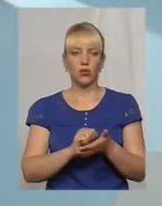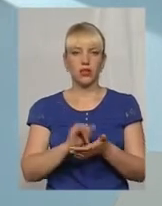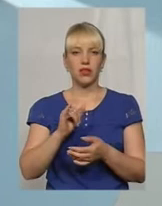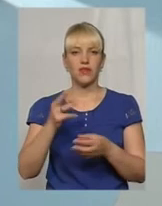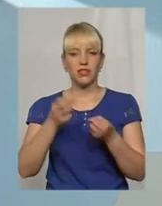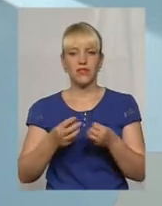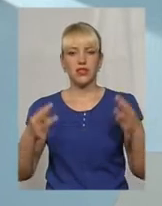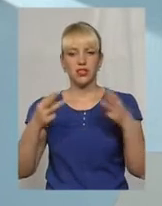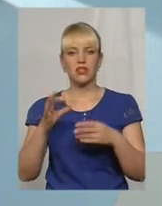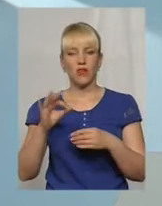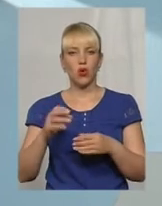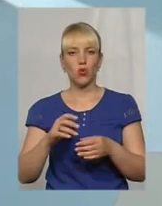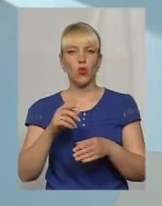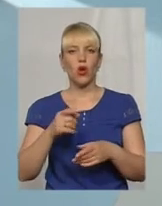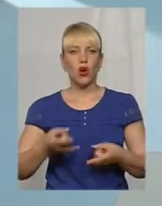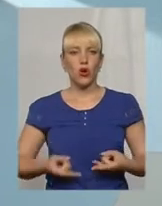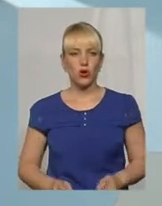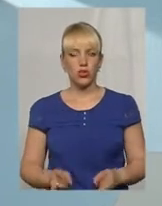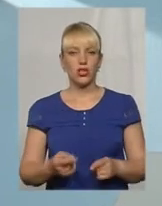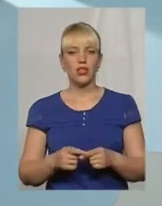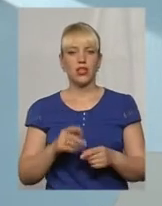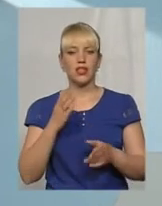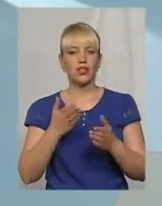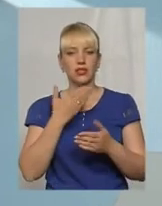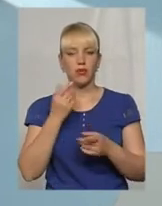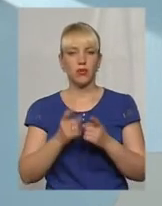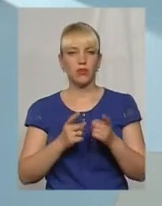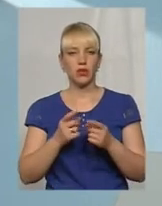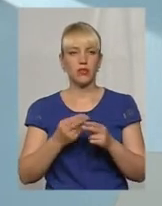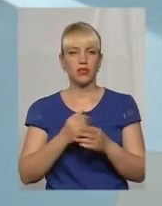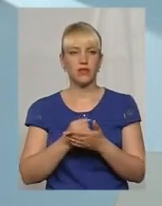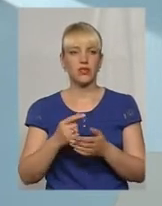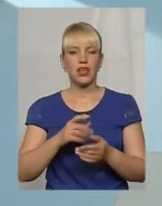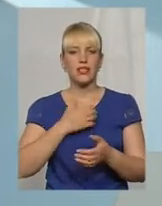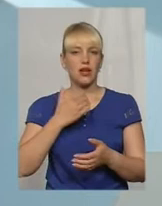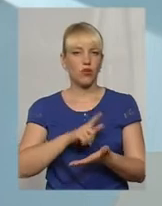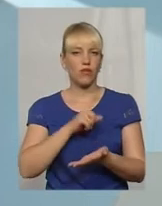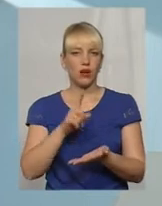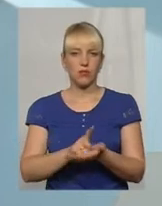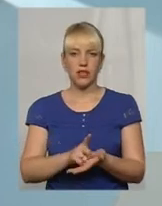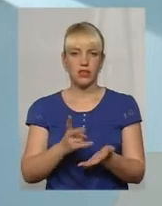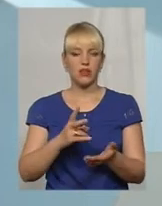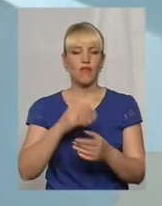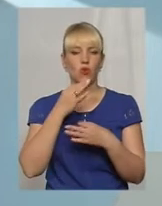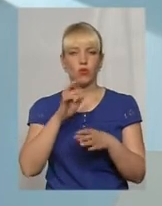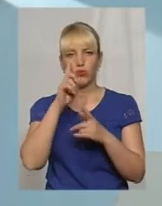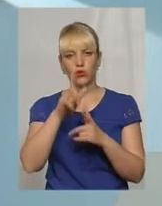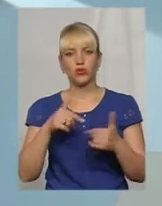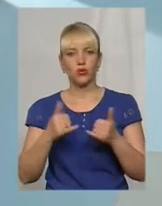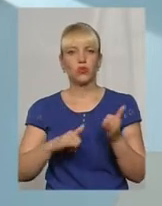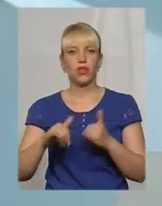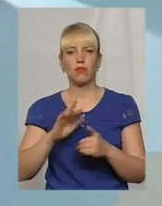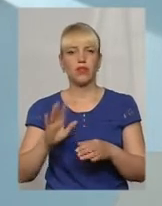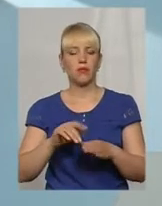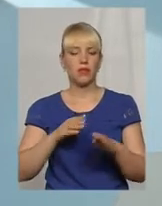без визи не поменялось. По страховкам, повторюсь, це є обіцельним в будь-якому країну, куди ми не пересекали,